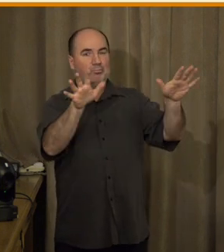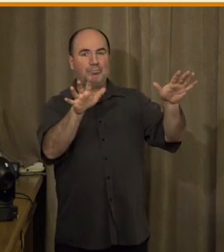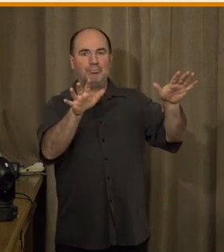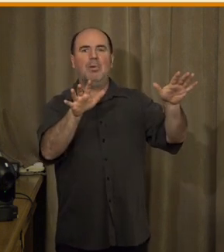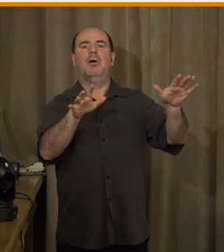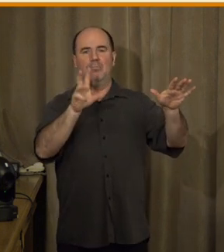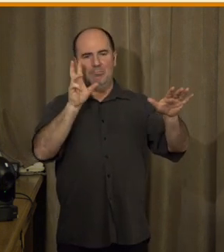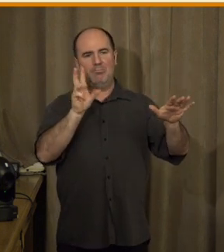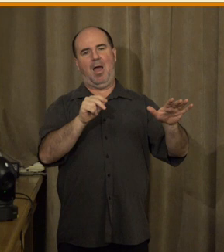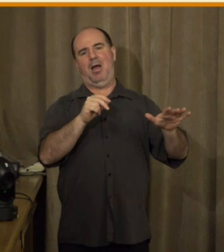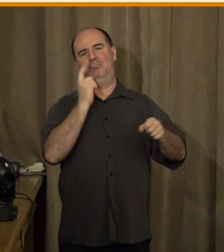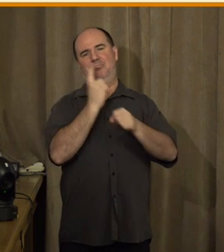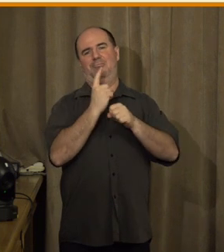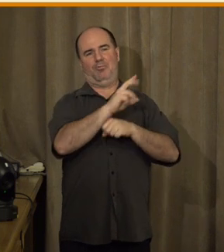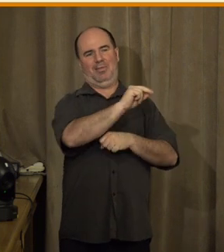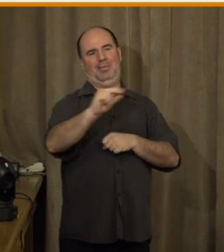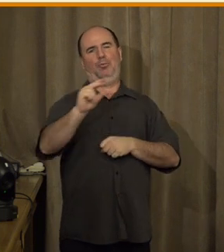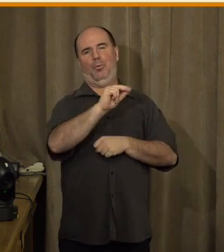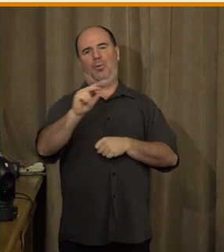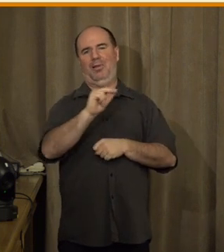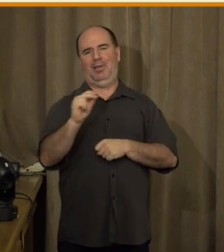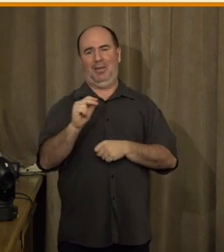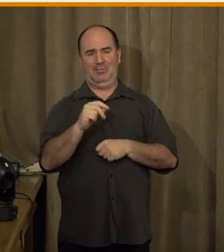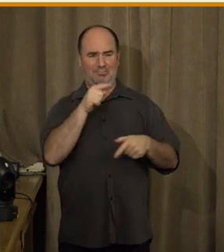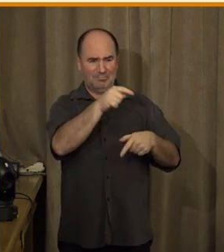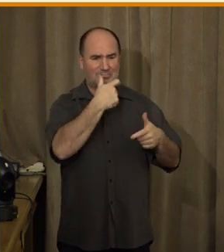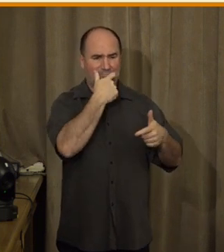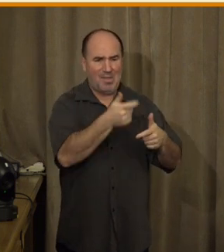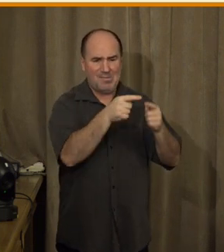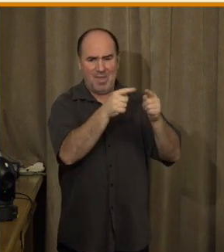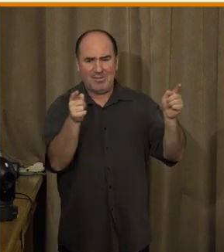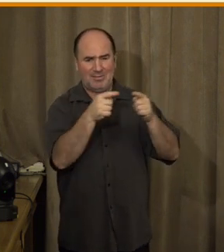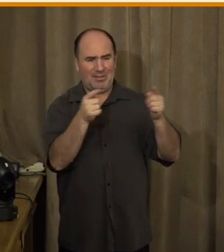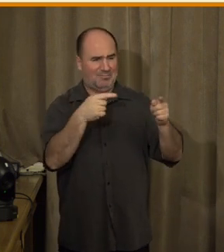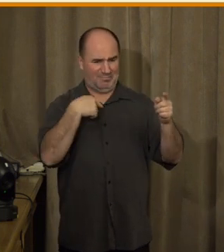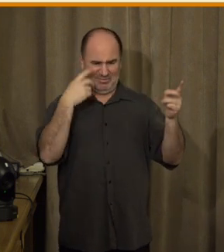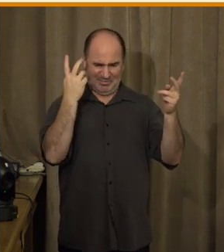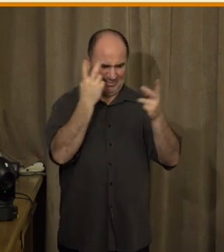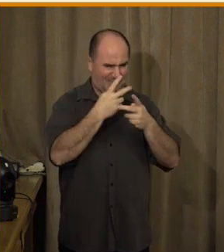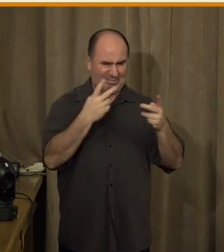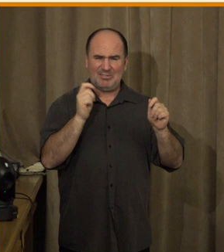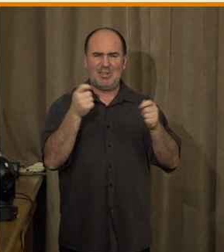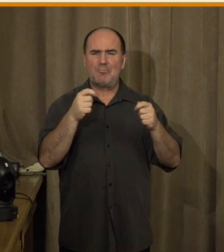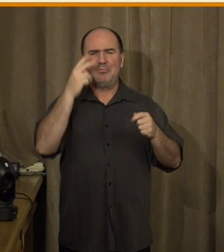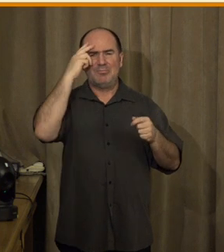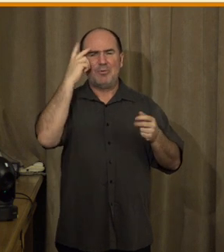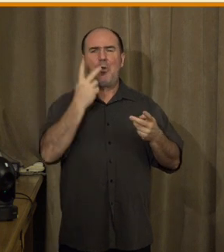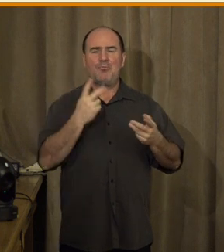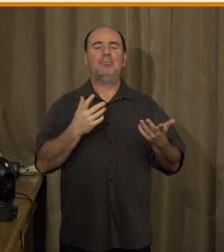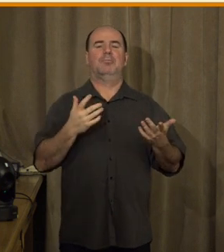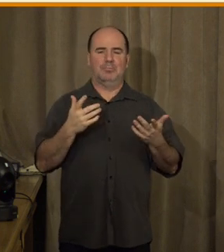takhle omezenou dobu. A zároveň, i když se podíváme na ten jazyk, který se třeba používá v tom spravodajství,